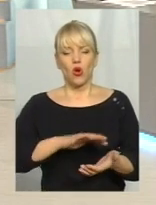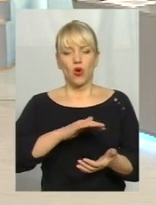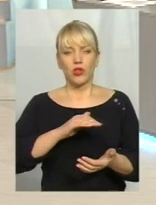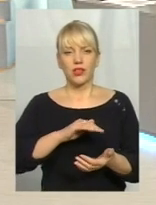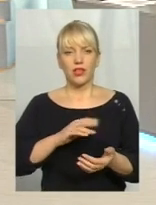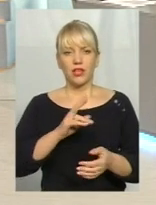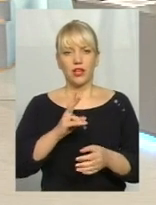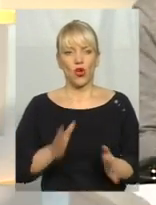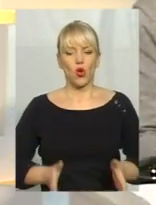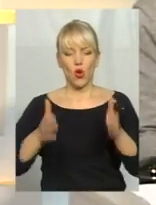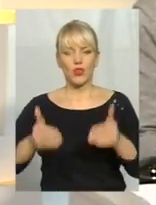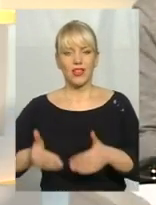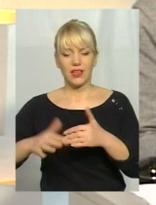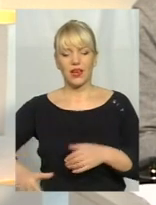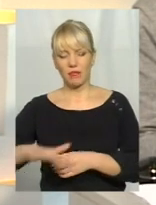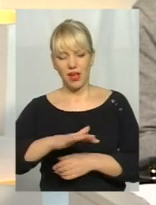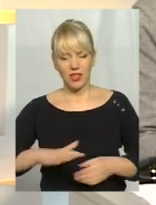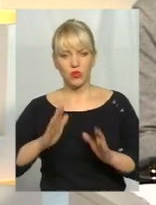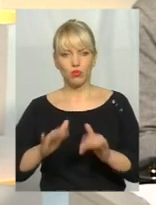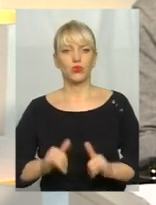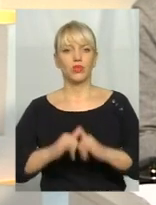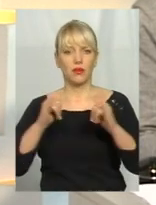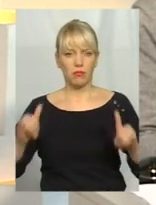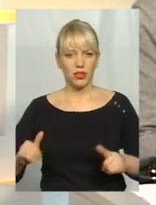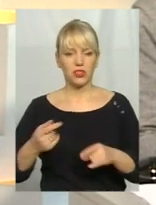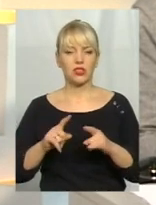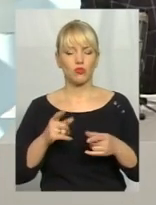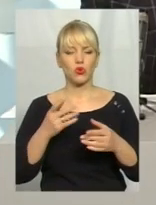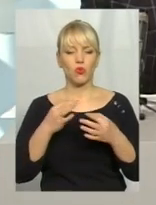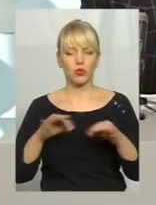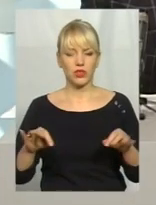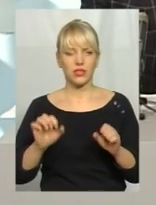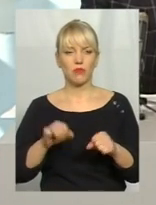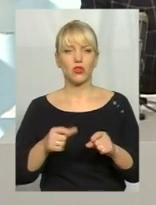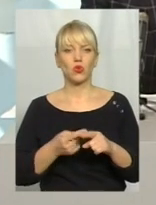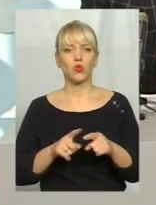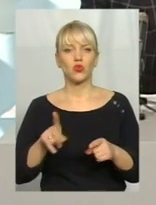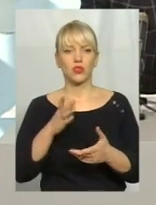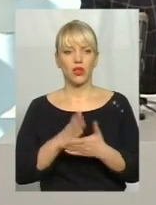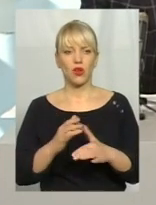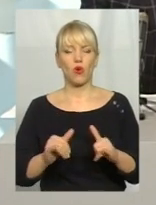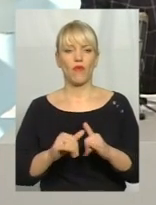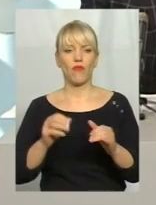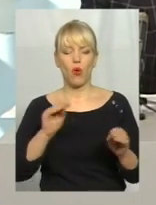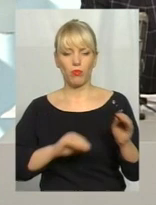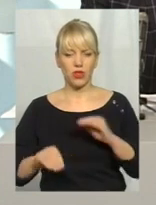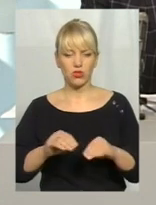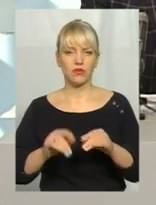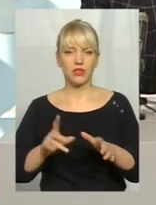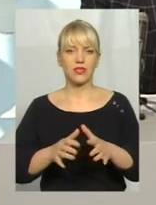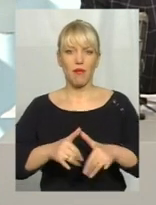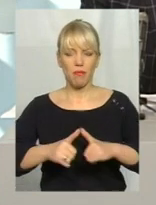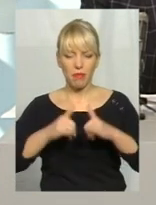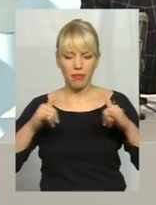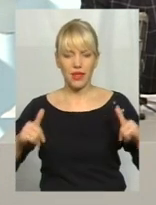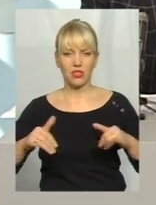або, якщо допускається можливість того, що є вже облаштовані, їх збільшувати загальну площу